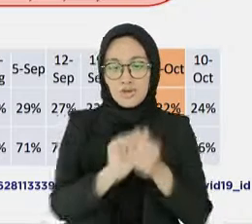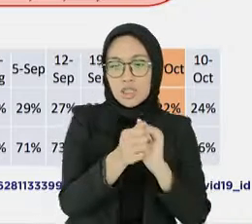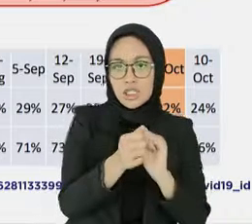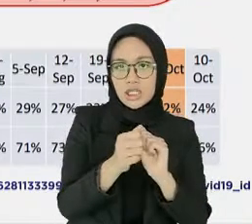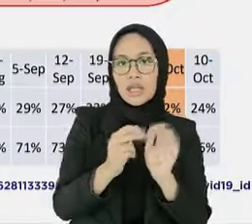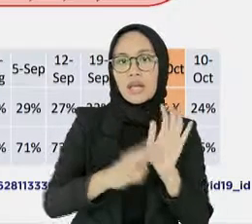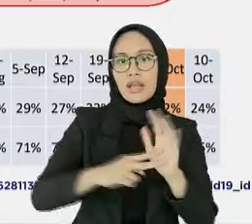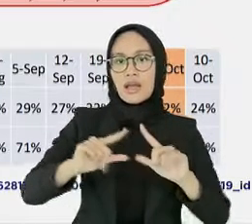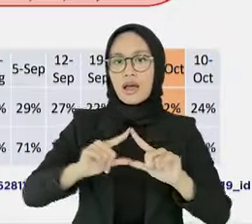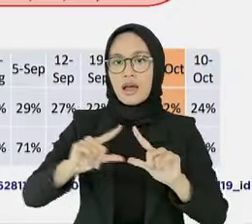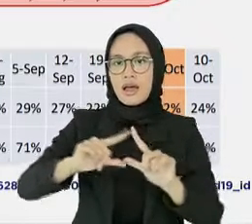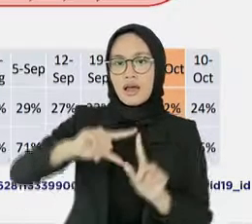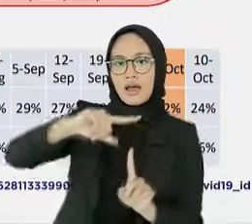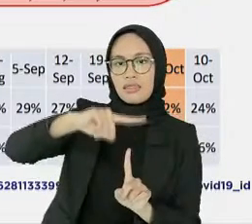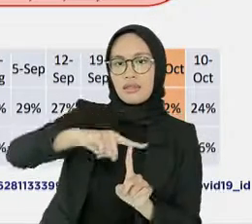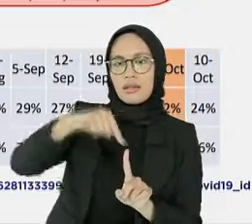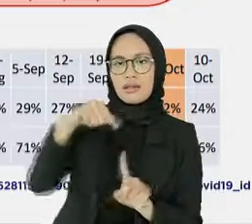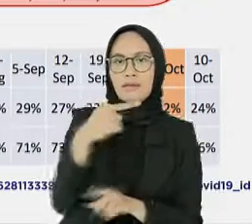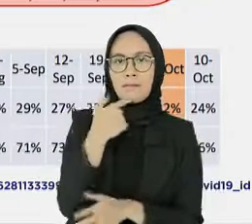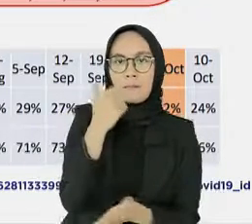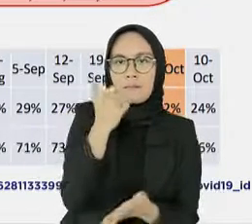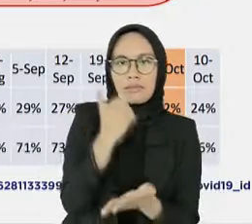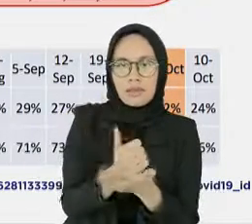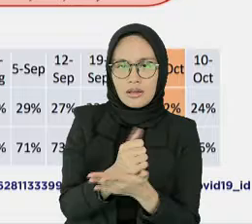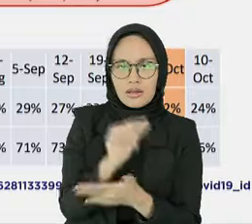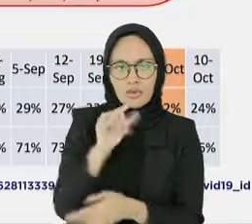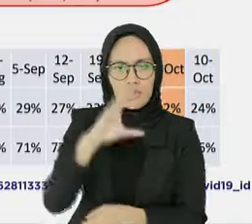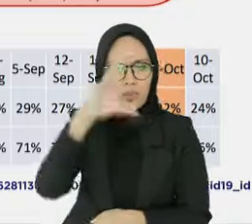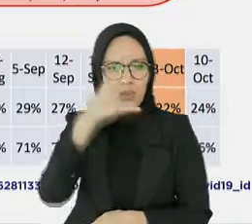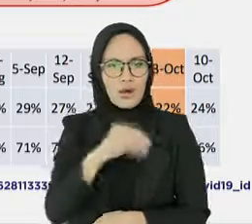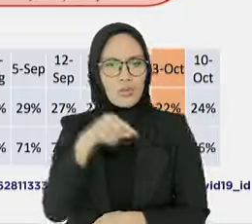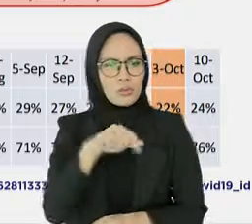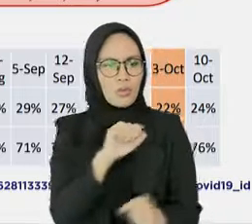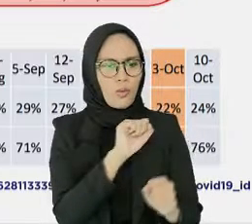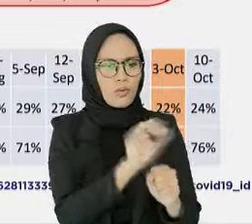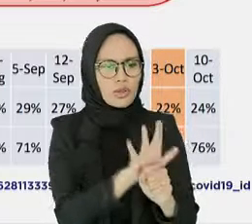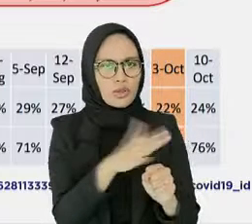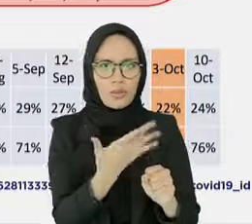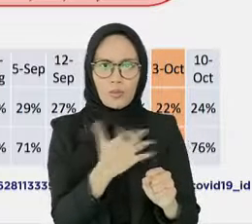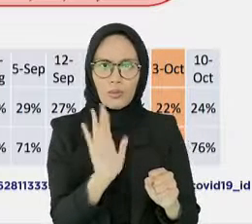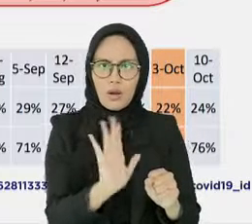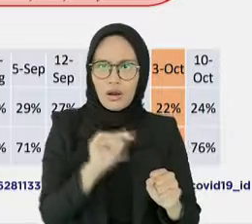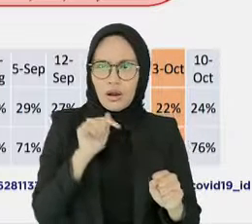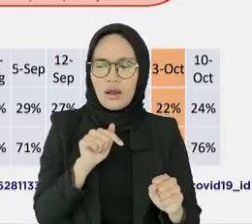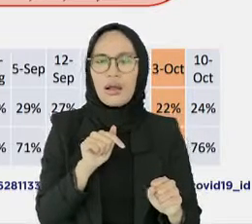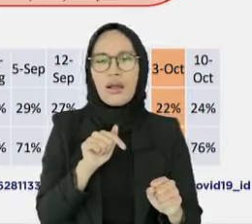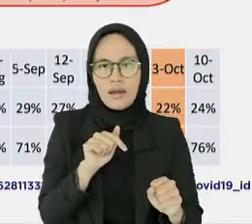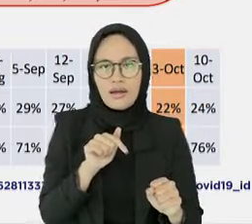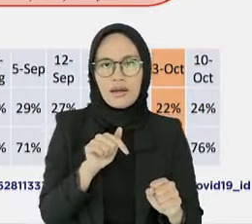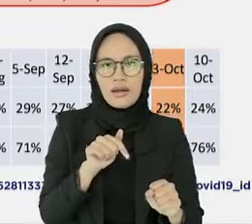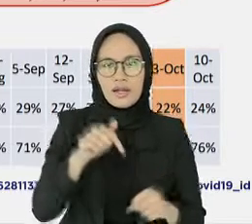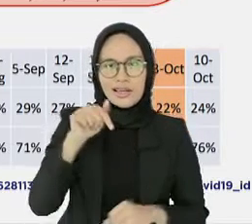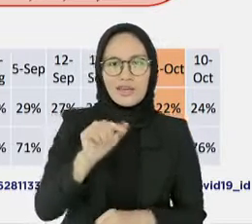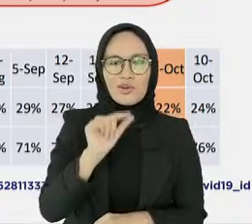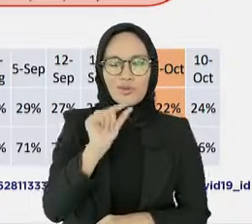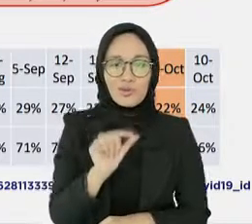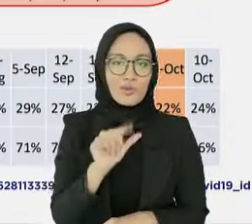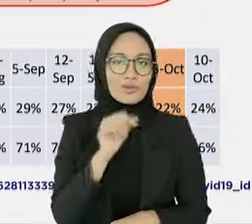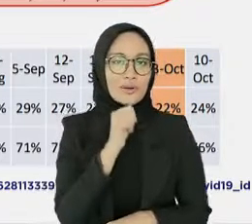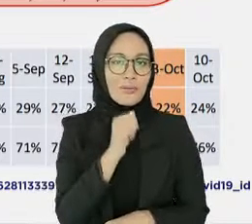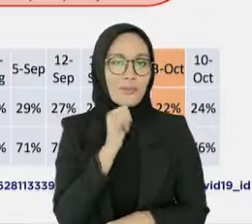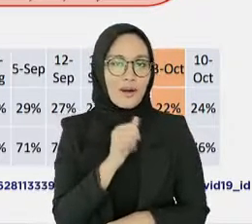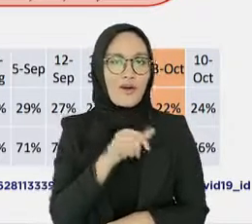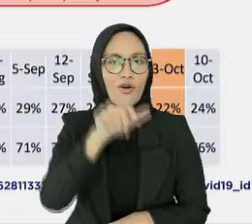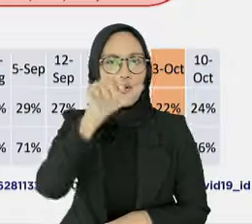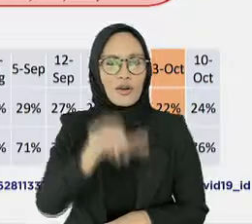sebagai standar utama pemeriksaan dan penegakan diagnosis COVID-19 digunakan untuk pasien COVID-19,